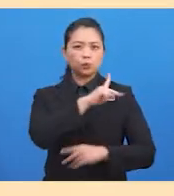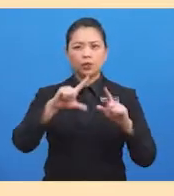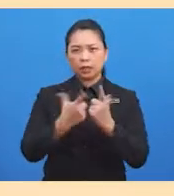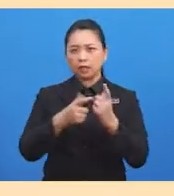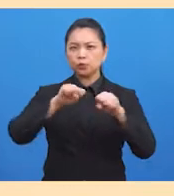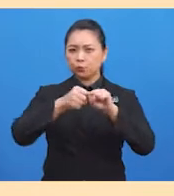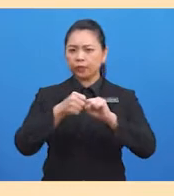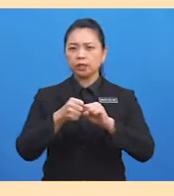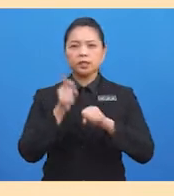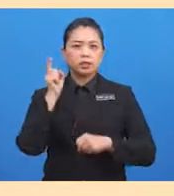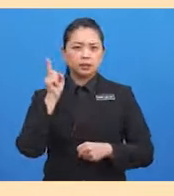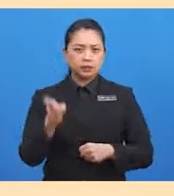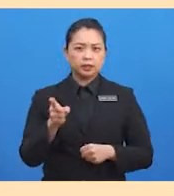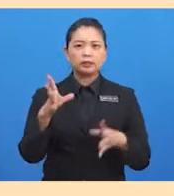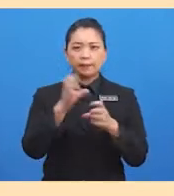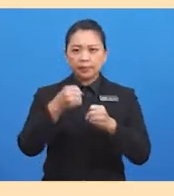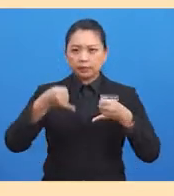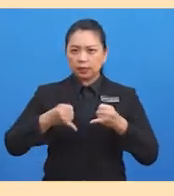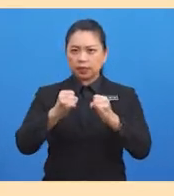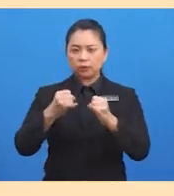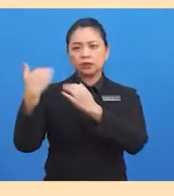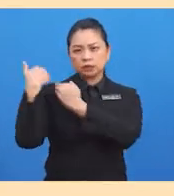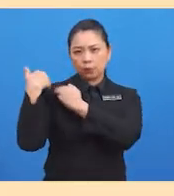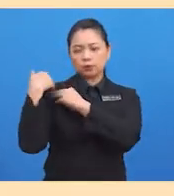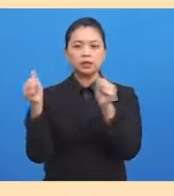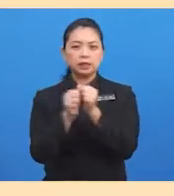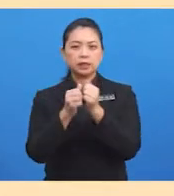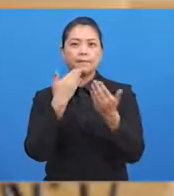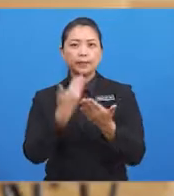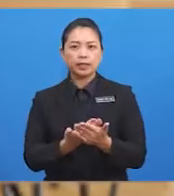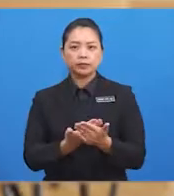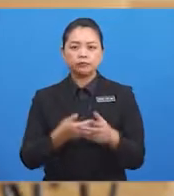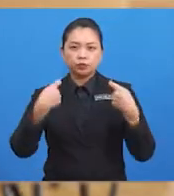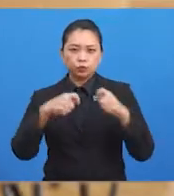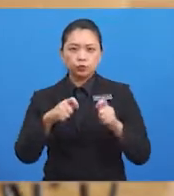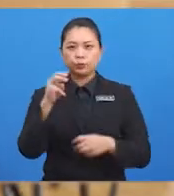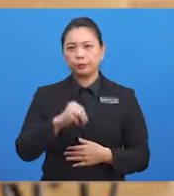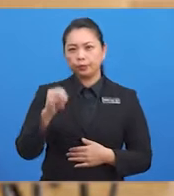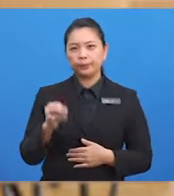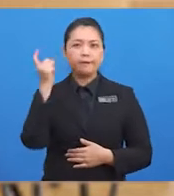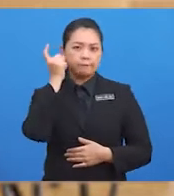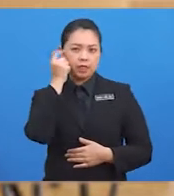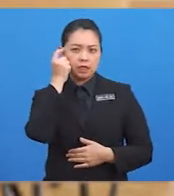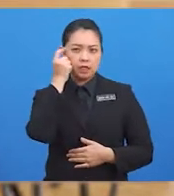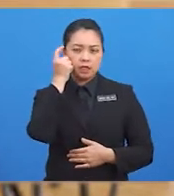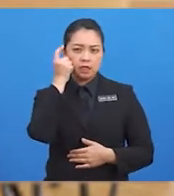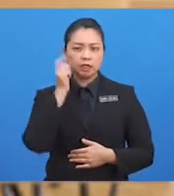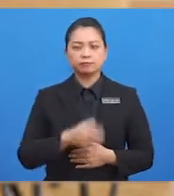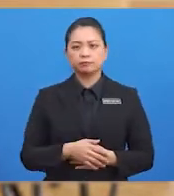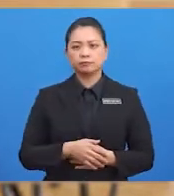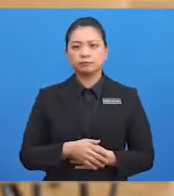supaya dia dapat menjalankan tugasnya dengan baik? Cuba murid-murid fikirkan